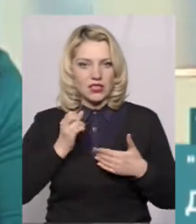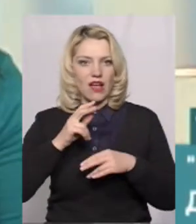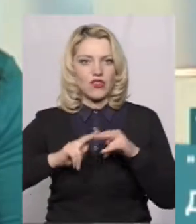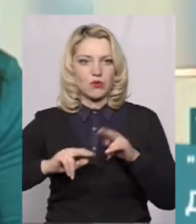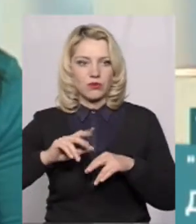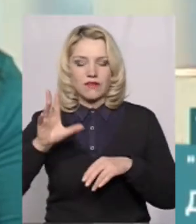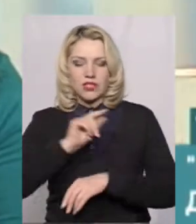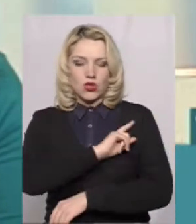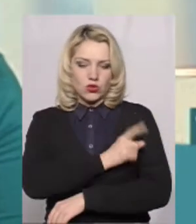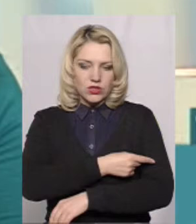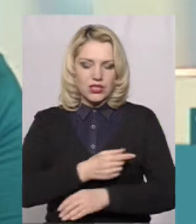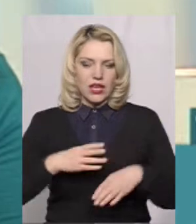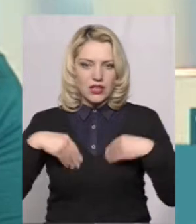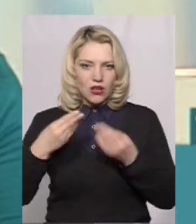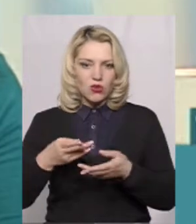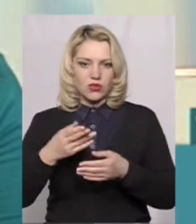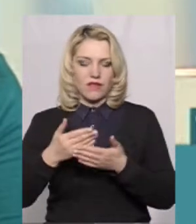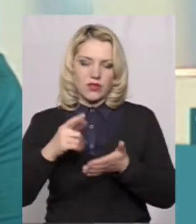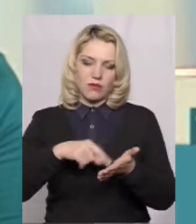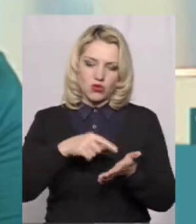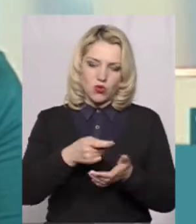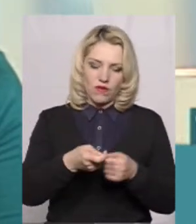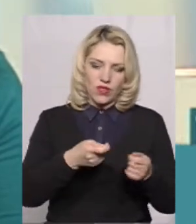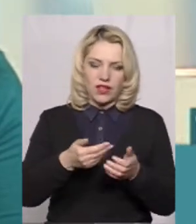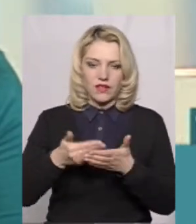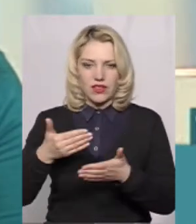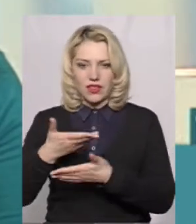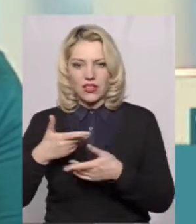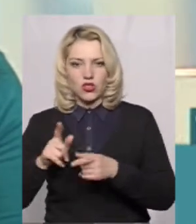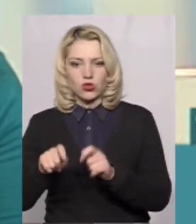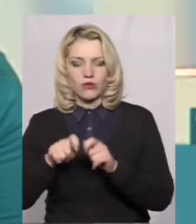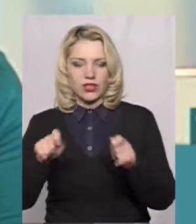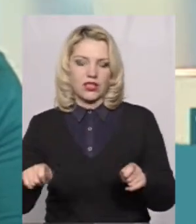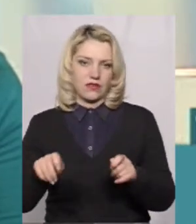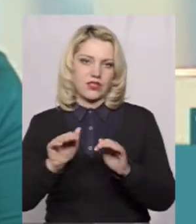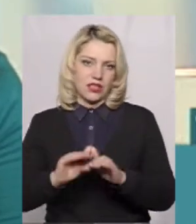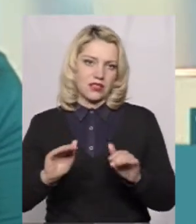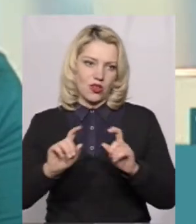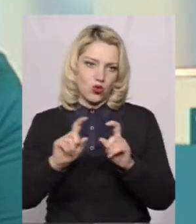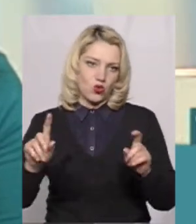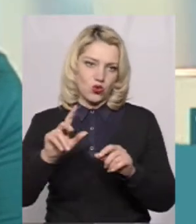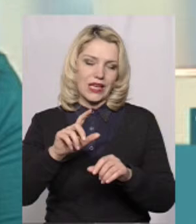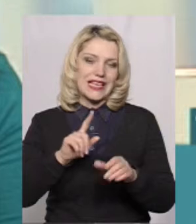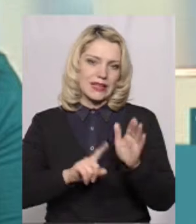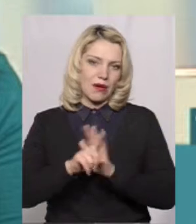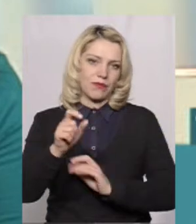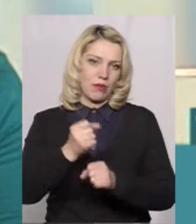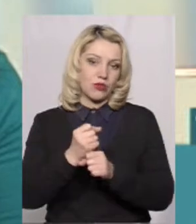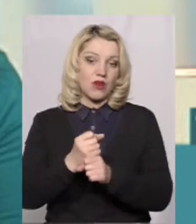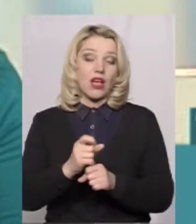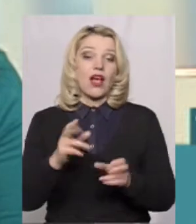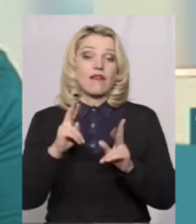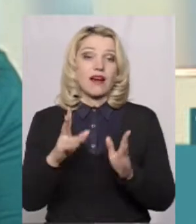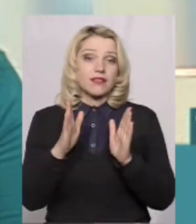докладаються, як від міської влади, так і від нас, для того, щоб, ну, відкрився садочок, запрацював. Як тільки ми